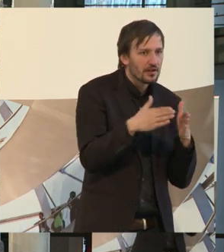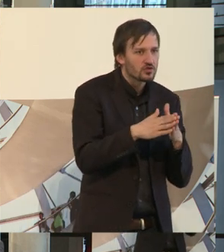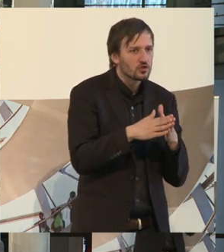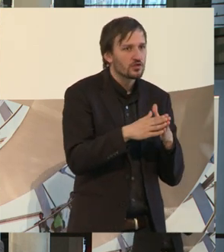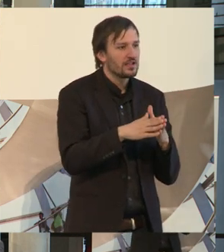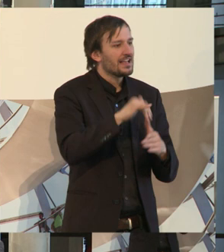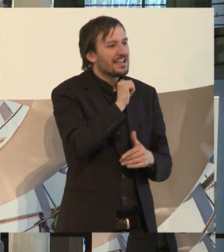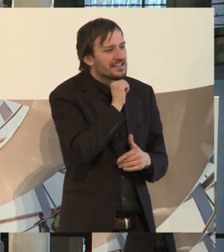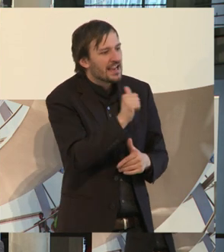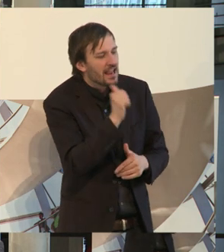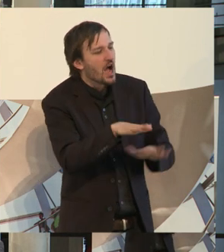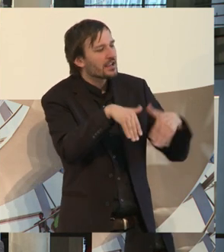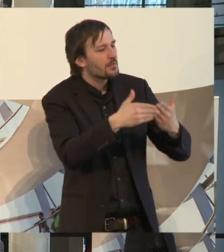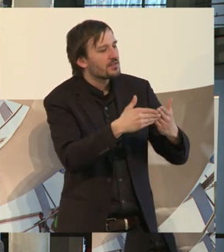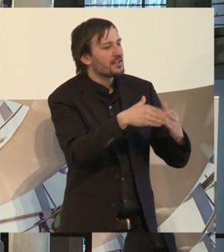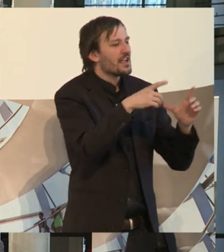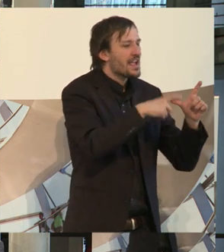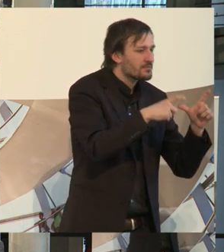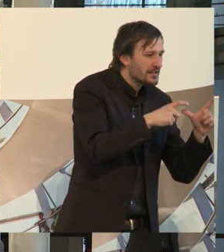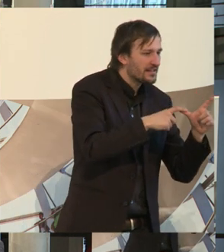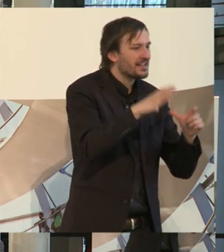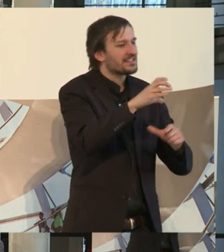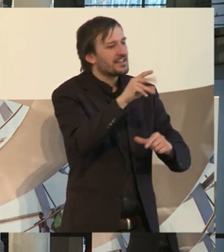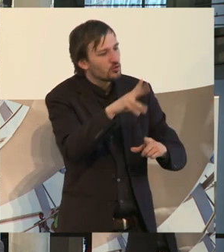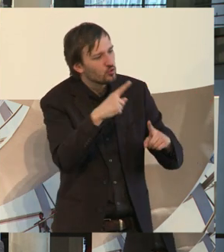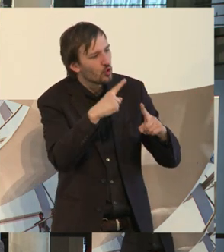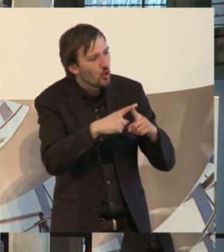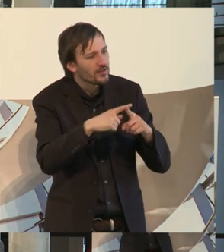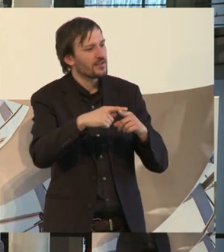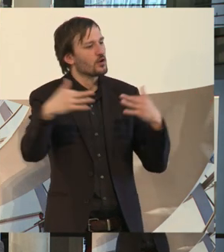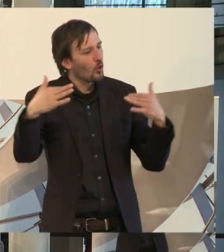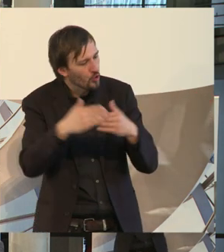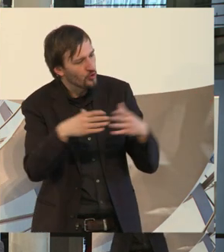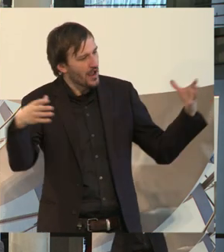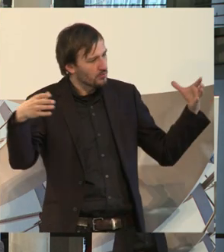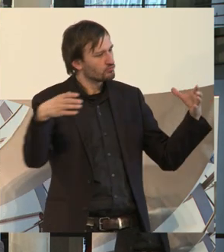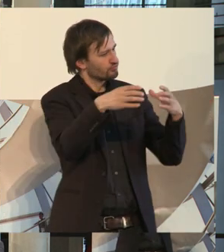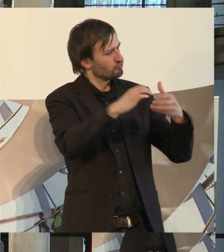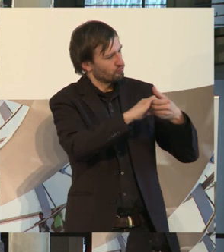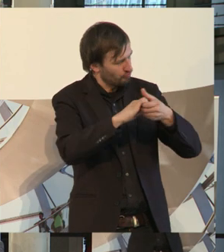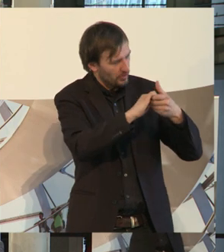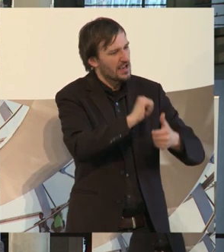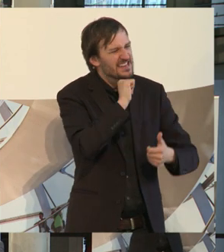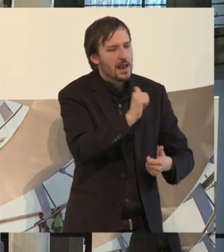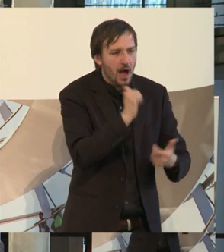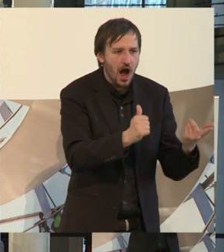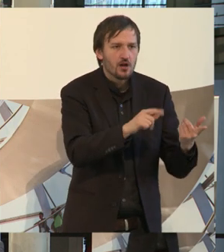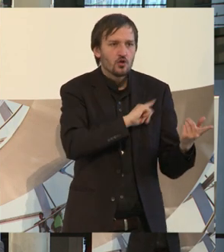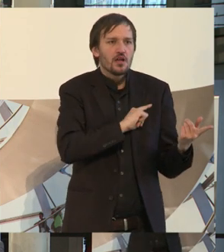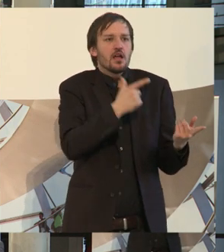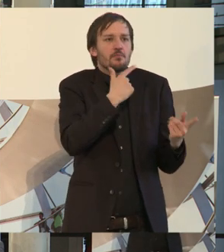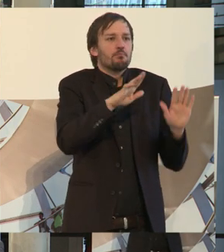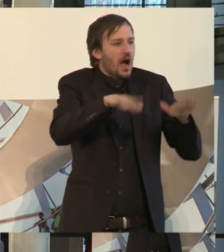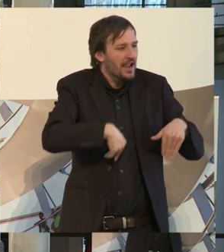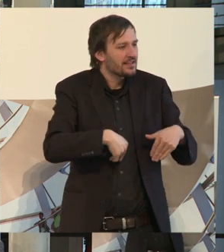Jena eine Koalition von SPD, CDU und Grüne. Ich selbst bin Mitglied der CDU. Und wir würden gern als Modellregion zur